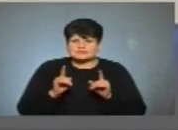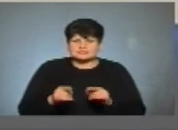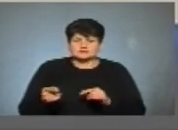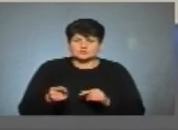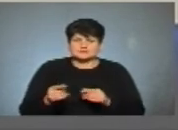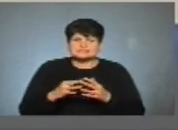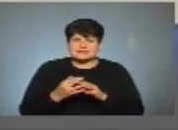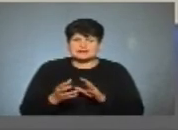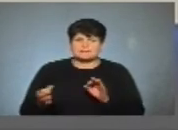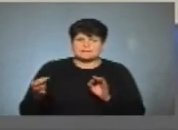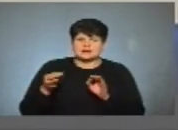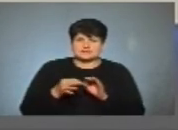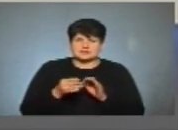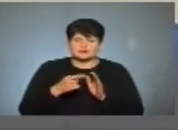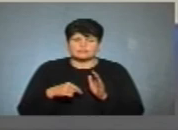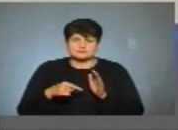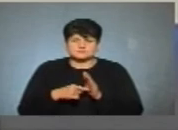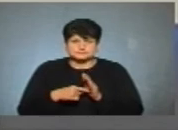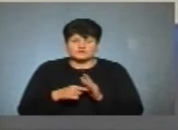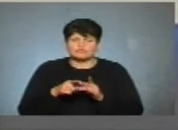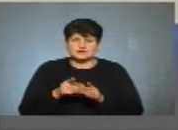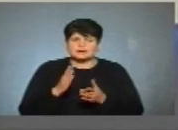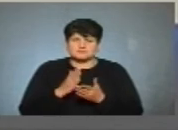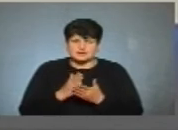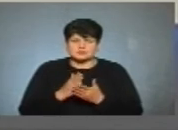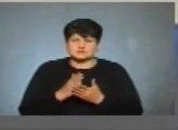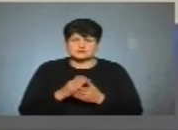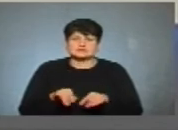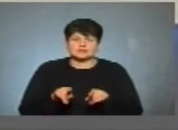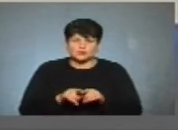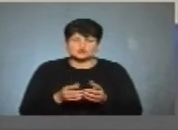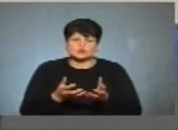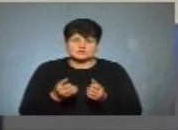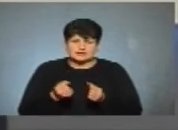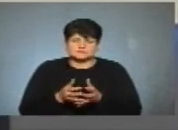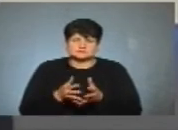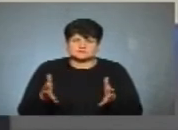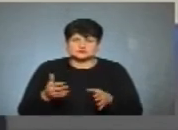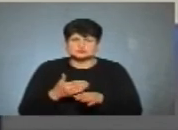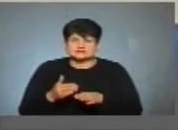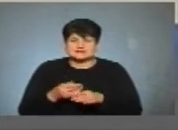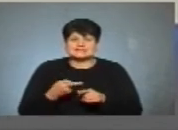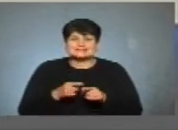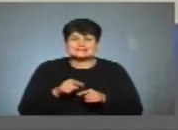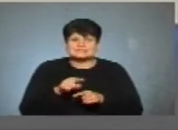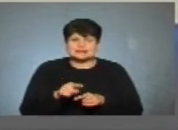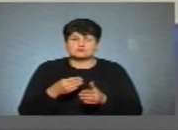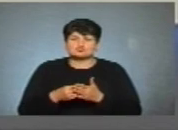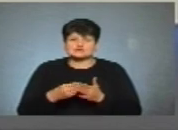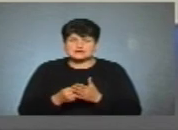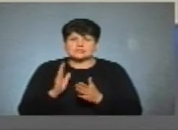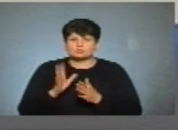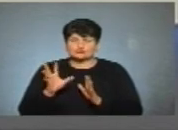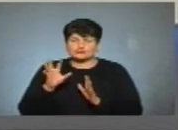приєдналися до міст і містечок, вони мають також отримувати леву участку від цих бюджетів, які будуть